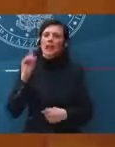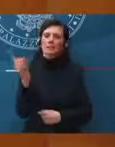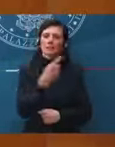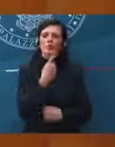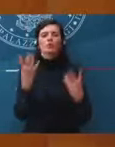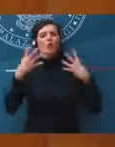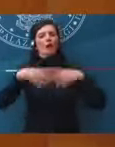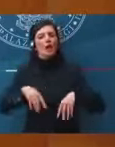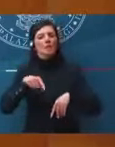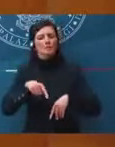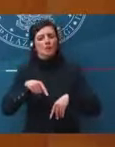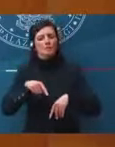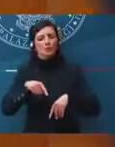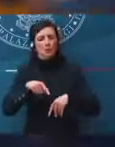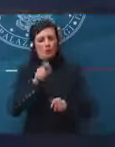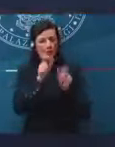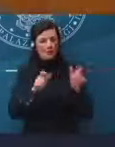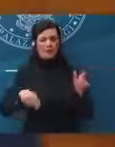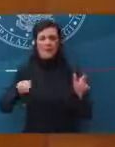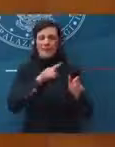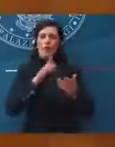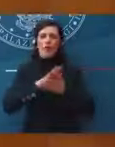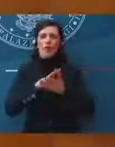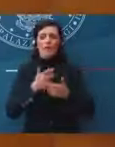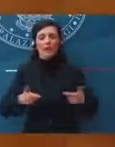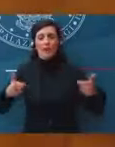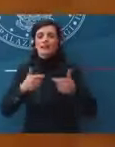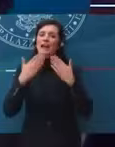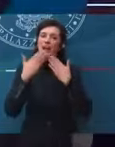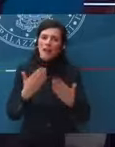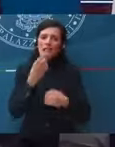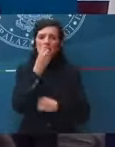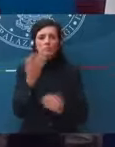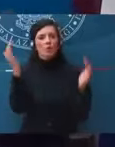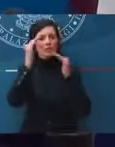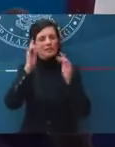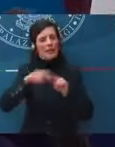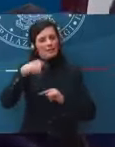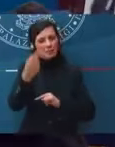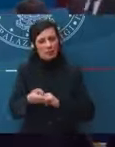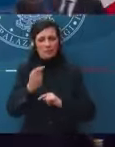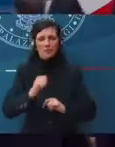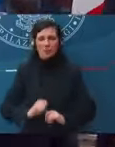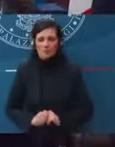organizzatori di questa conferenza. Grazie, buona serata, alla prossima.